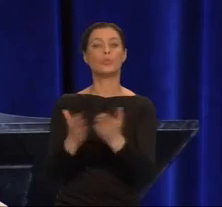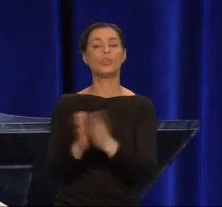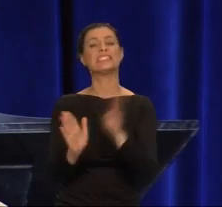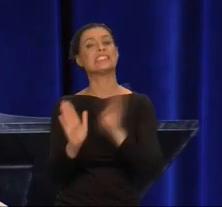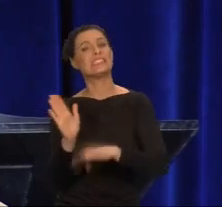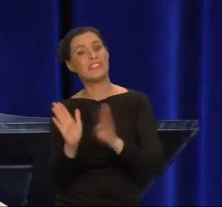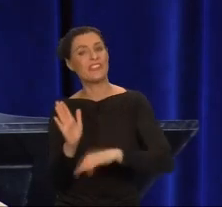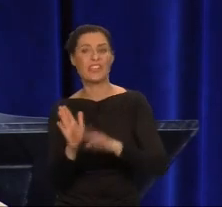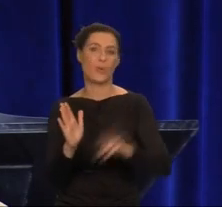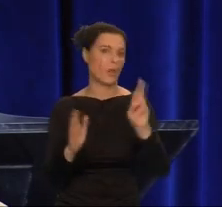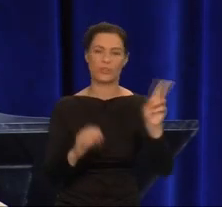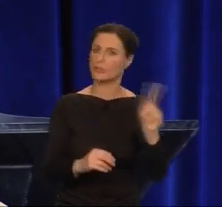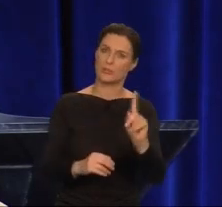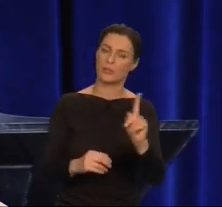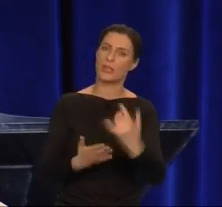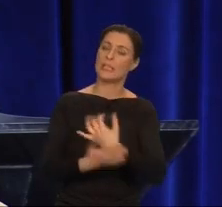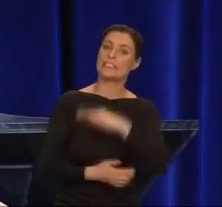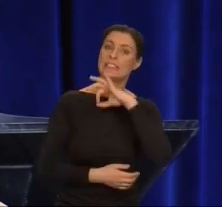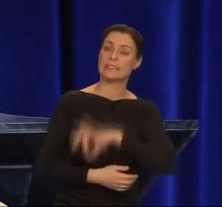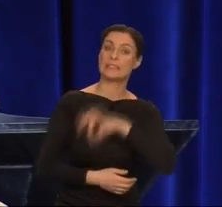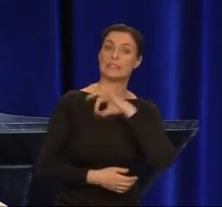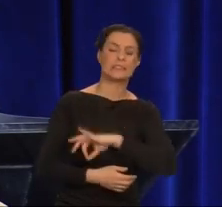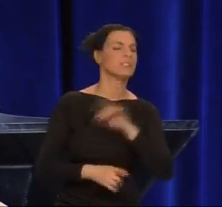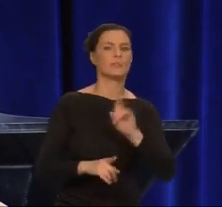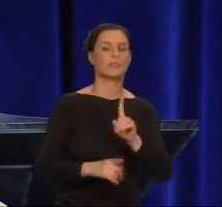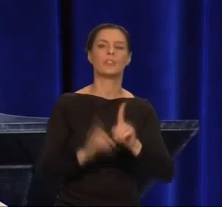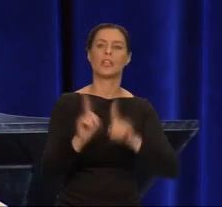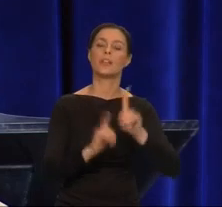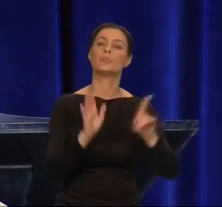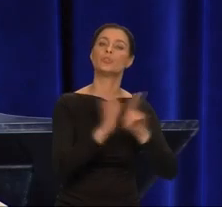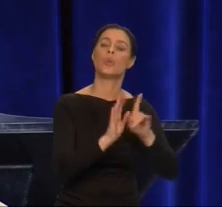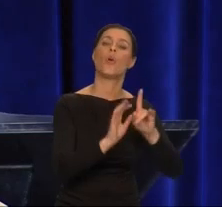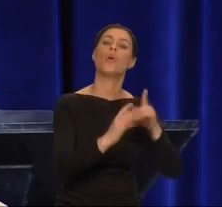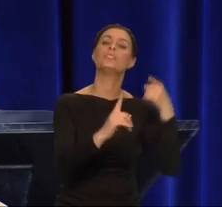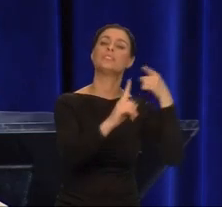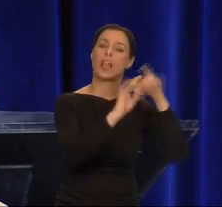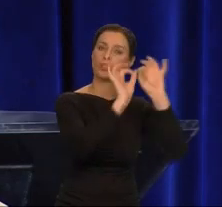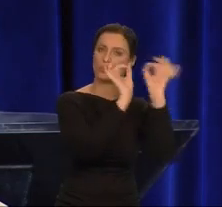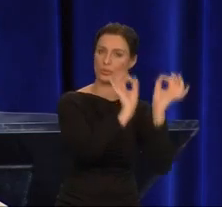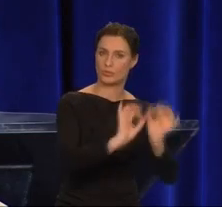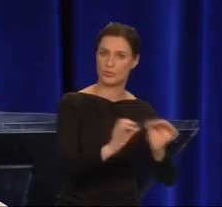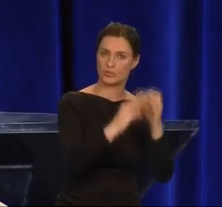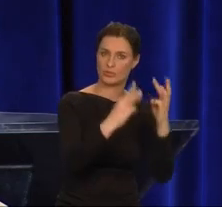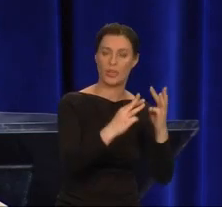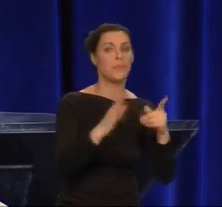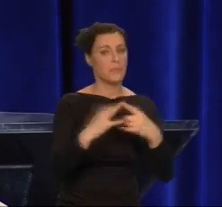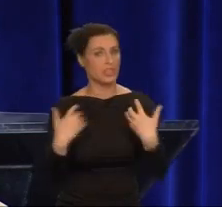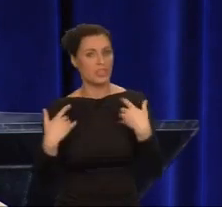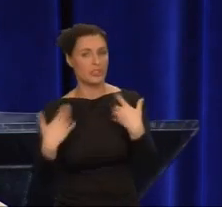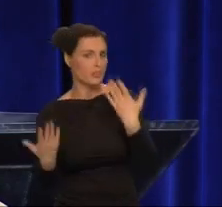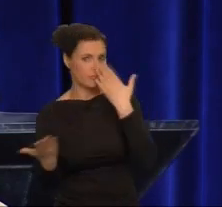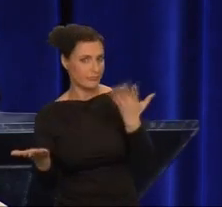towarem, bęcz zysku często stoi w konflikcie z celami sztuki. Żyjemy w kapitalizmie.